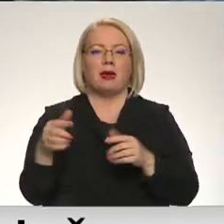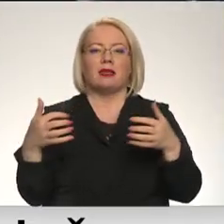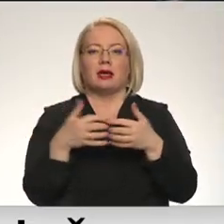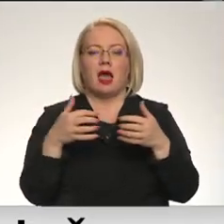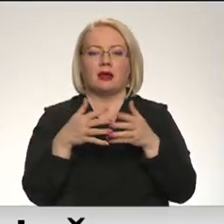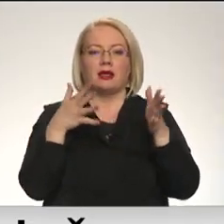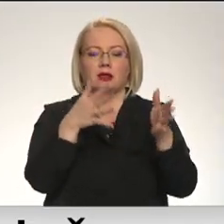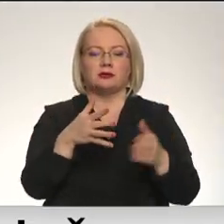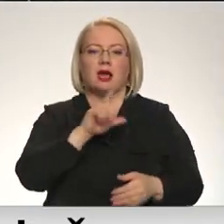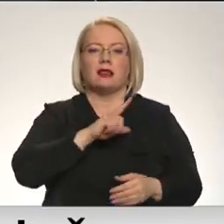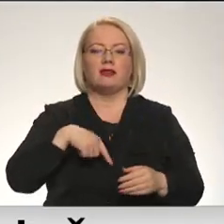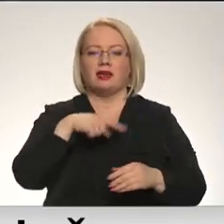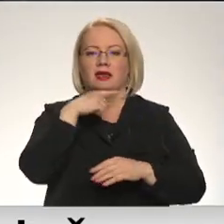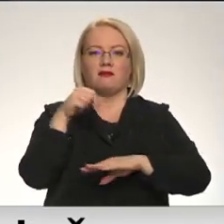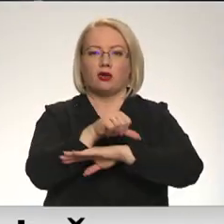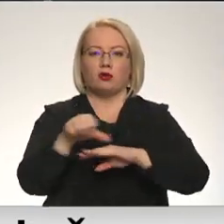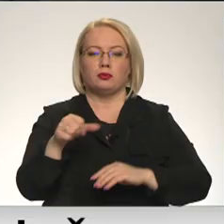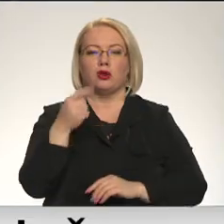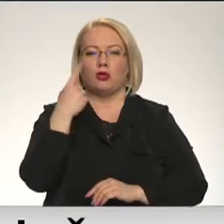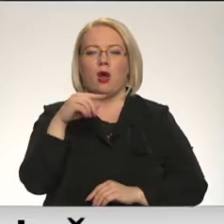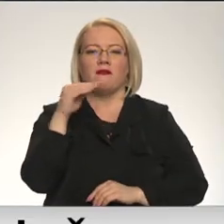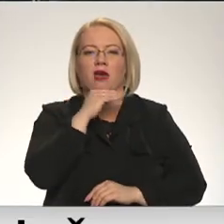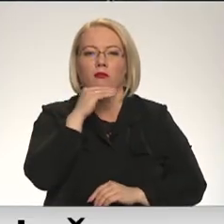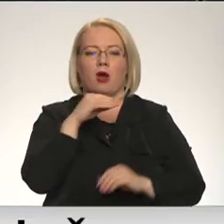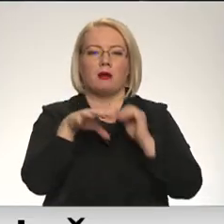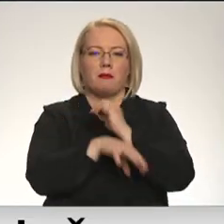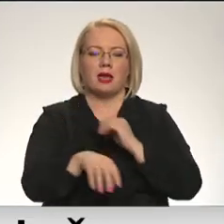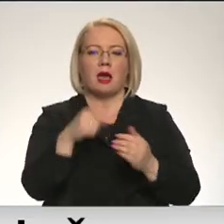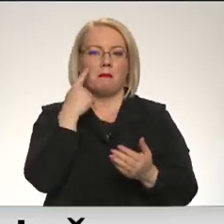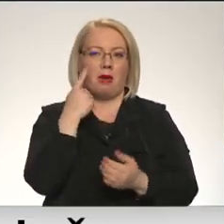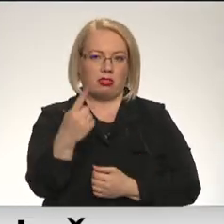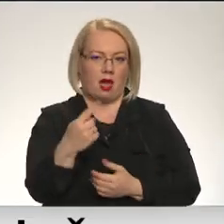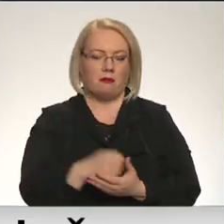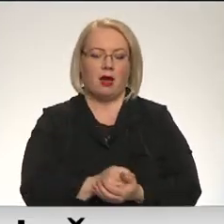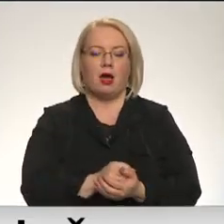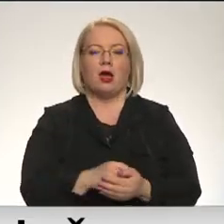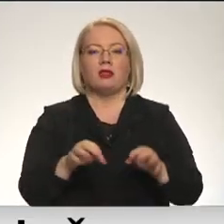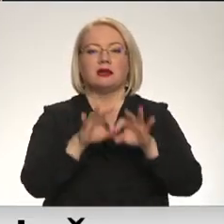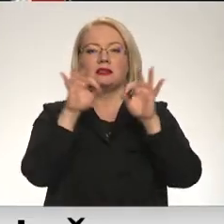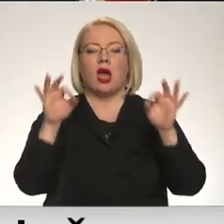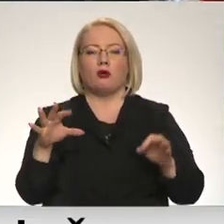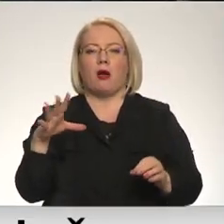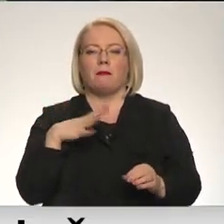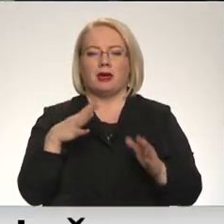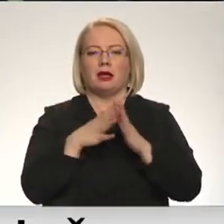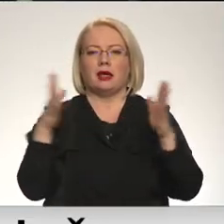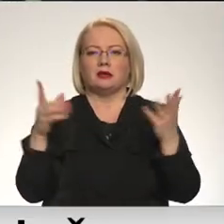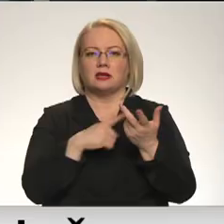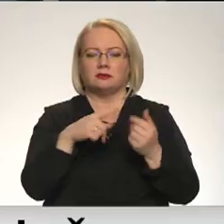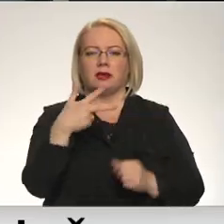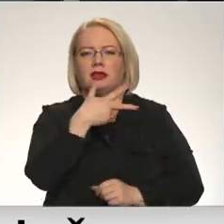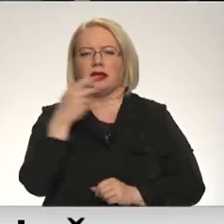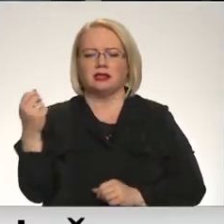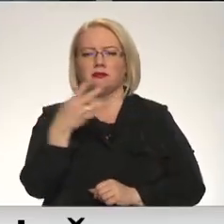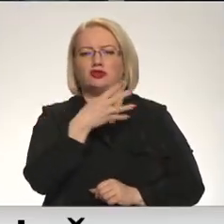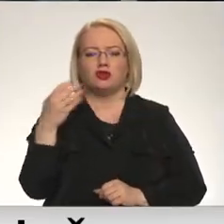uz Latvijas-Krievijas robežas kopš febrāra beigām ir manāma. Sākumā tas varbūt būtu jādielāks skaits līdz 300 Ukrajinas pilsoņiem un 400